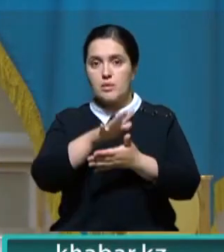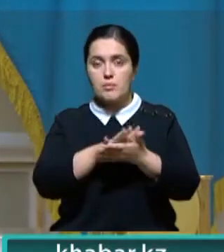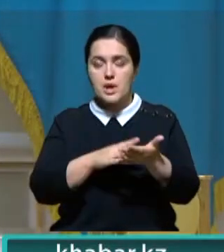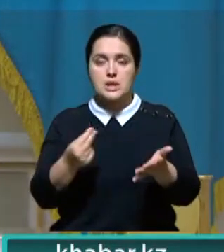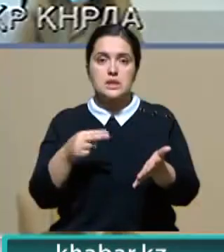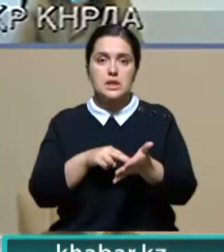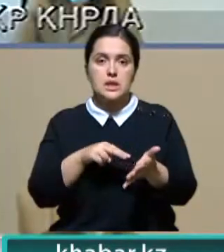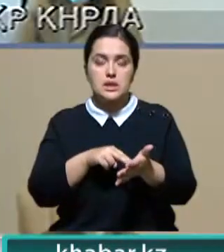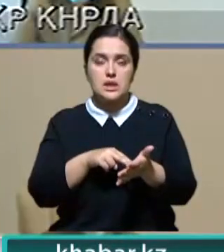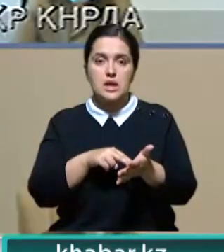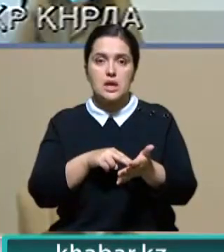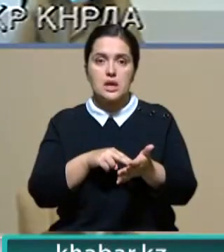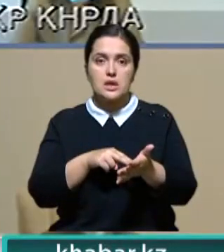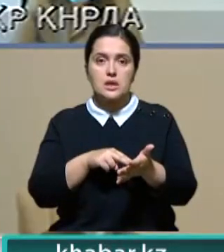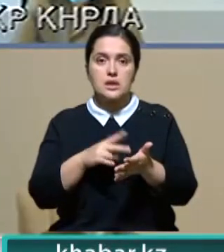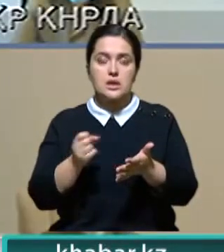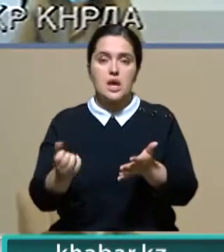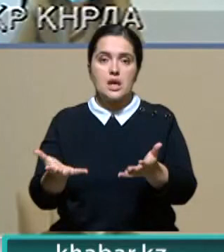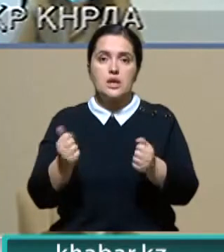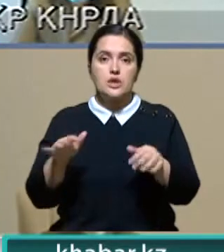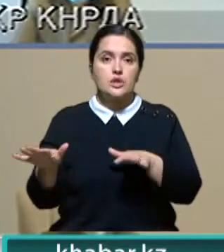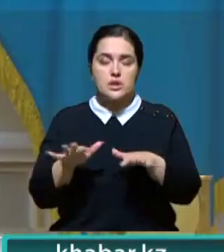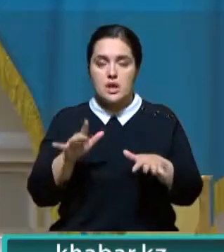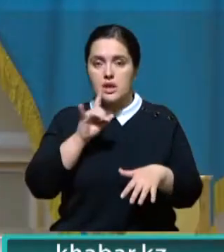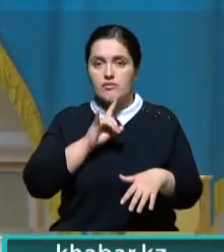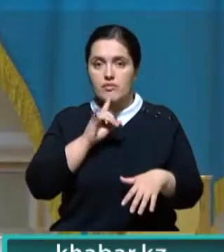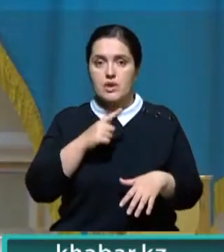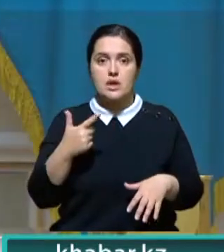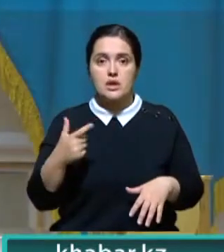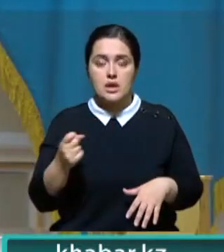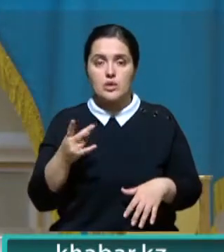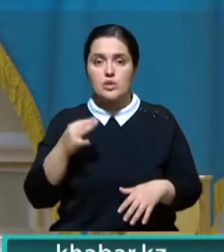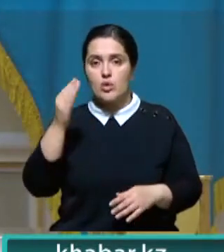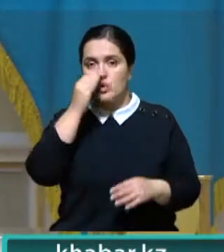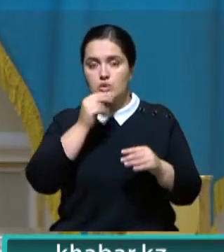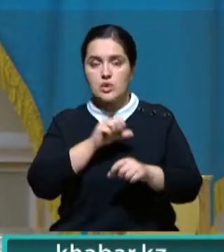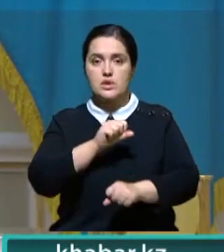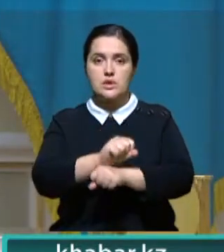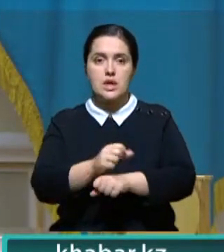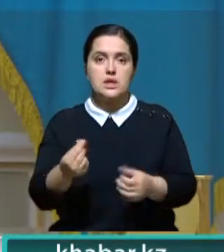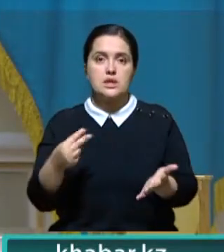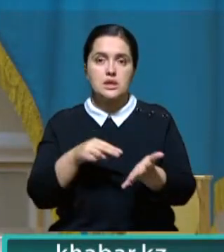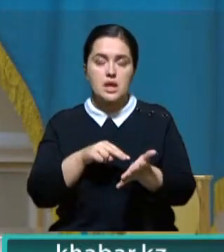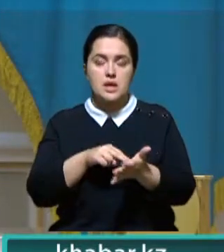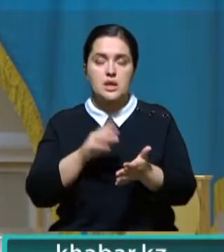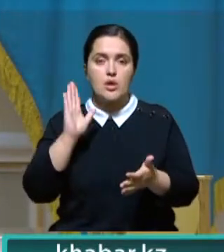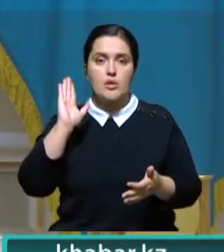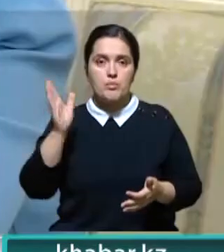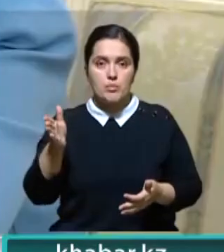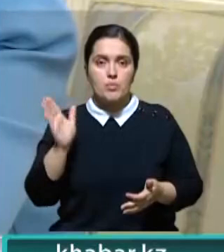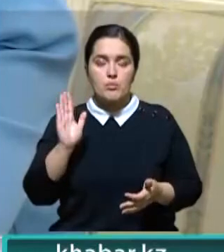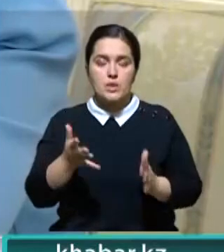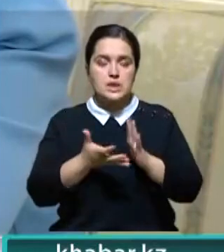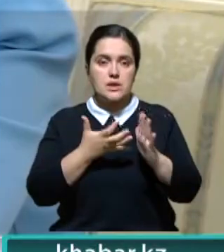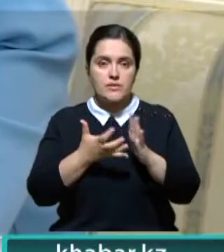регулирование на розничную реализацию сжиженного нефтяного газа. Однако искусственное сдерживание цен в будущем может привести к